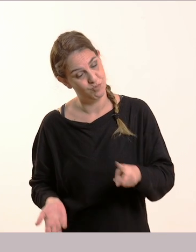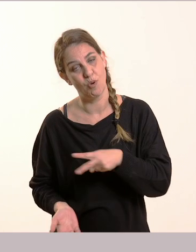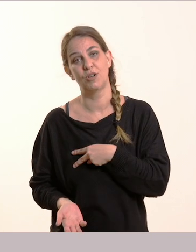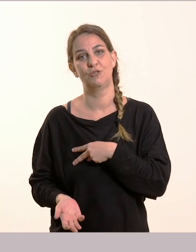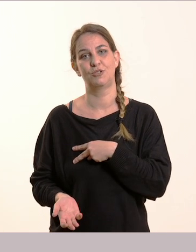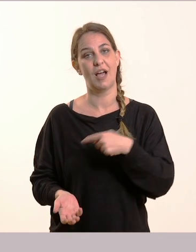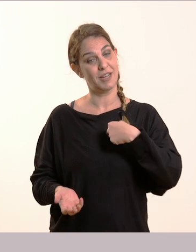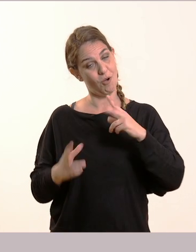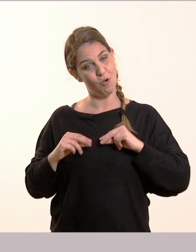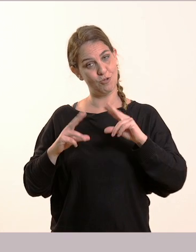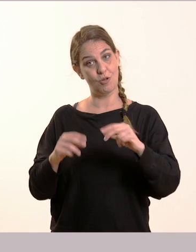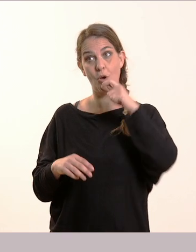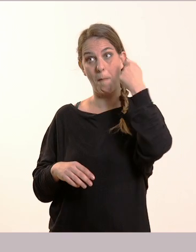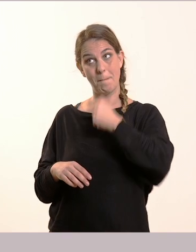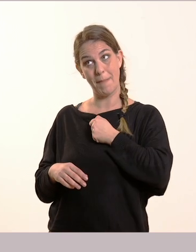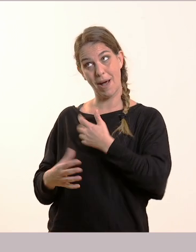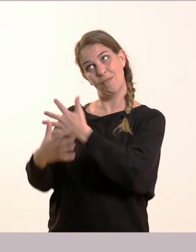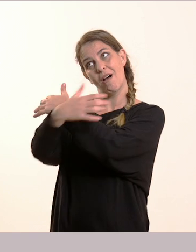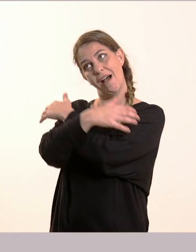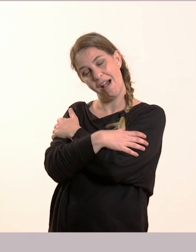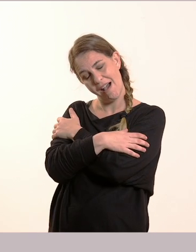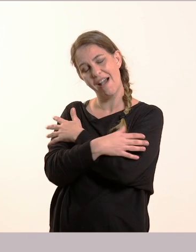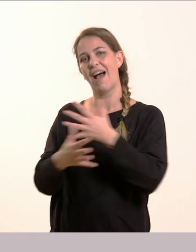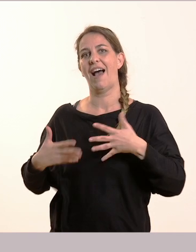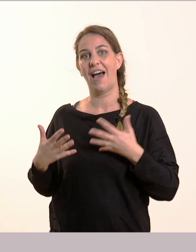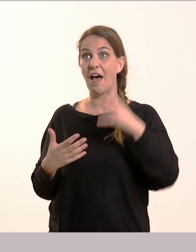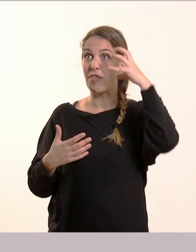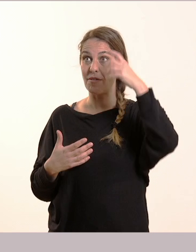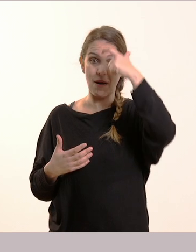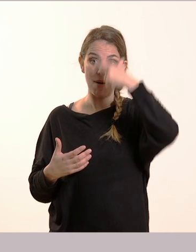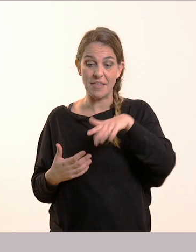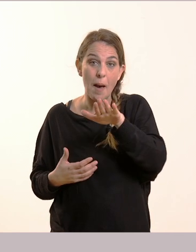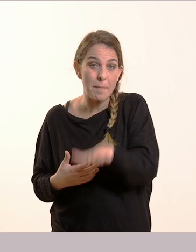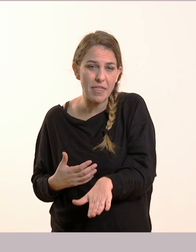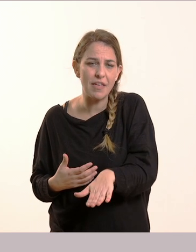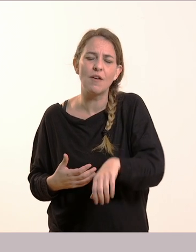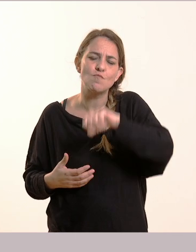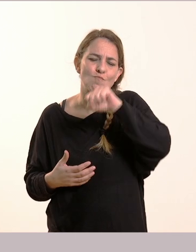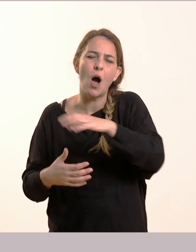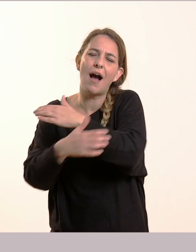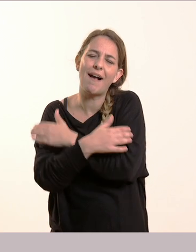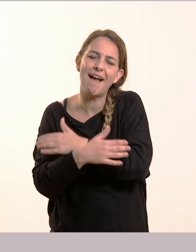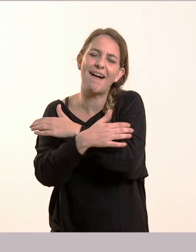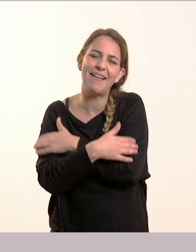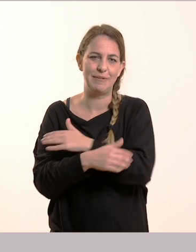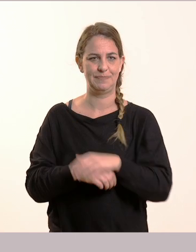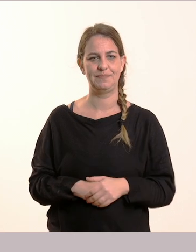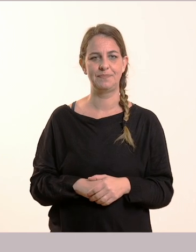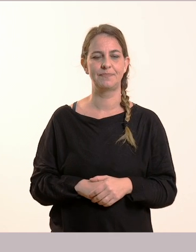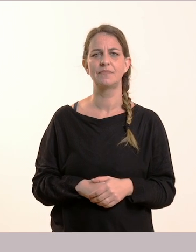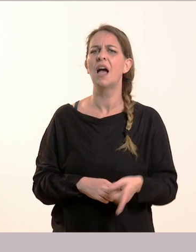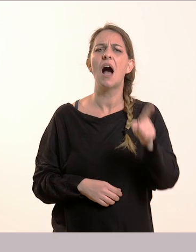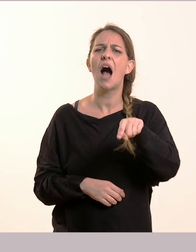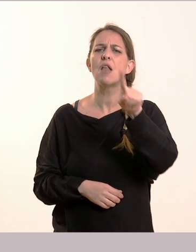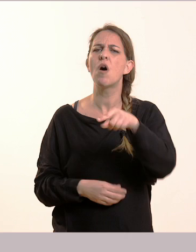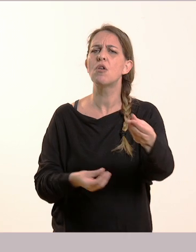με αγκαλιάζει η μαμά μου, νιώθω χαρά. Ειδικά όταν ήμουν πιο μικρή, όλο αγκαλίτσες ήθελα. Για να συνεχίσουμε. Τι άλλο. Για πες μου άλλο ένα